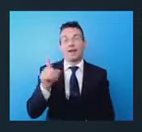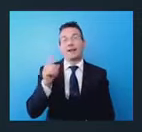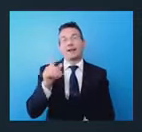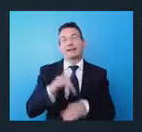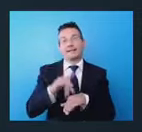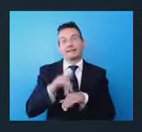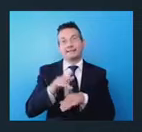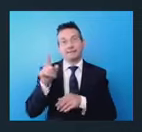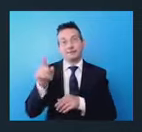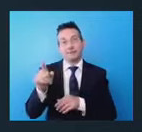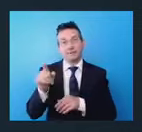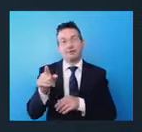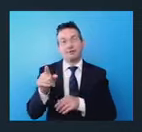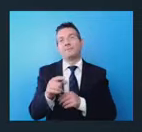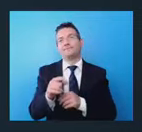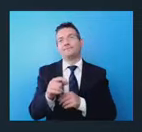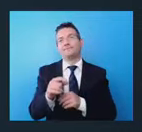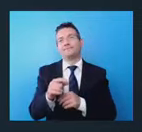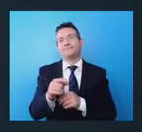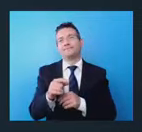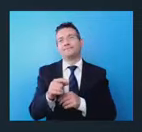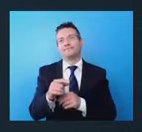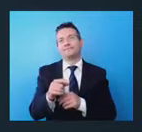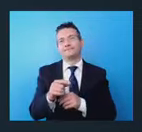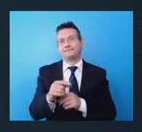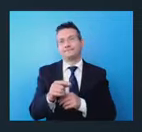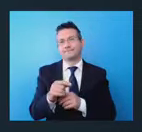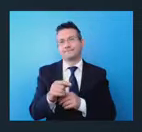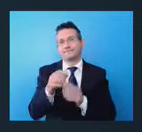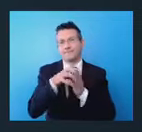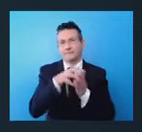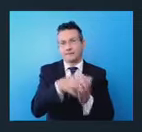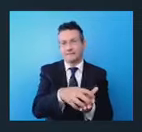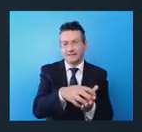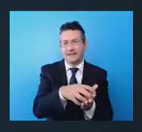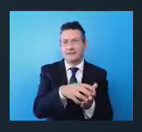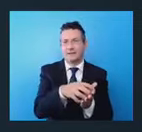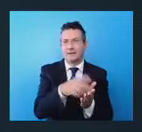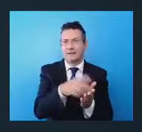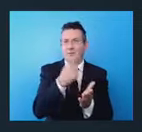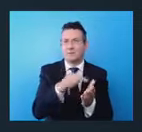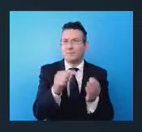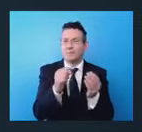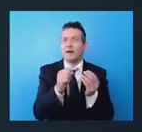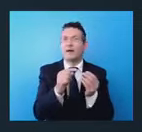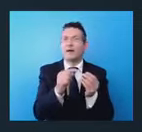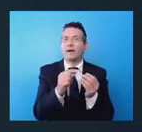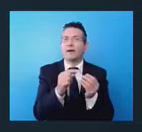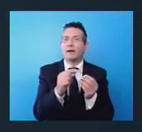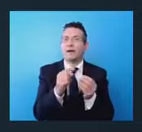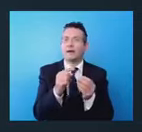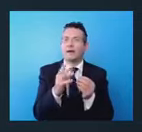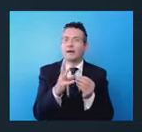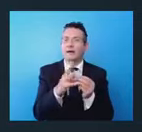del Sud Pontino ha ottenuto il finanziamento per la realizzazione di un incubatore del mare,